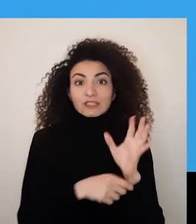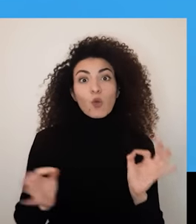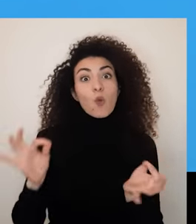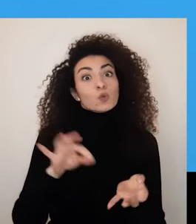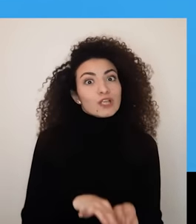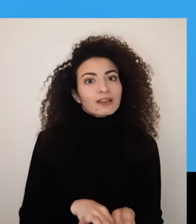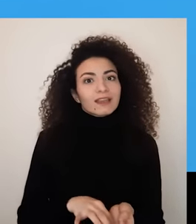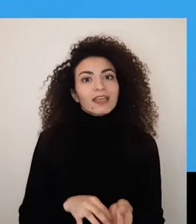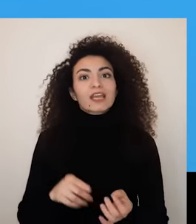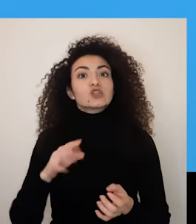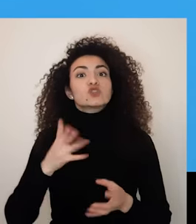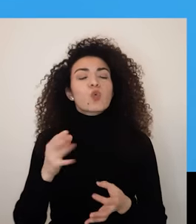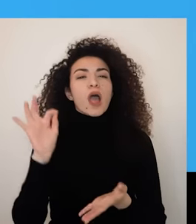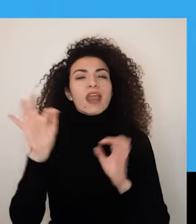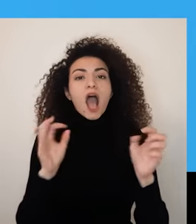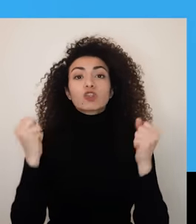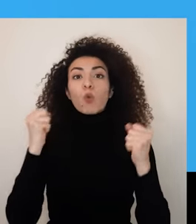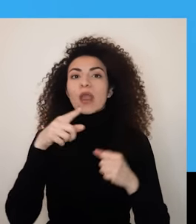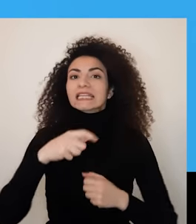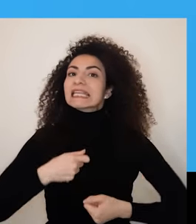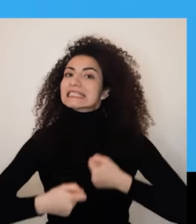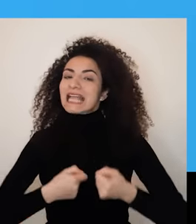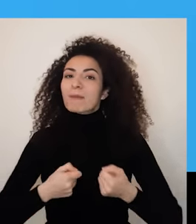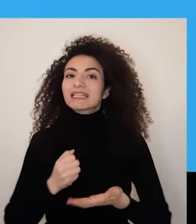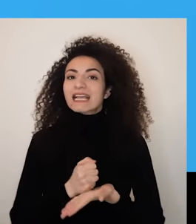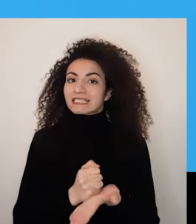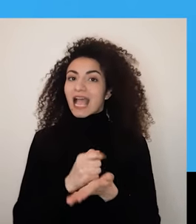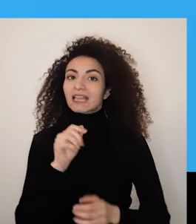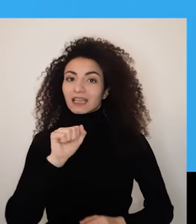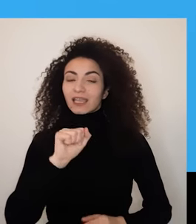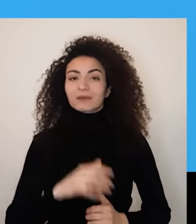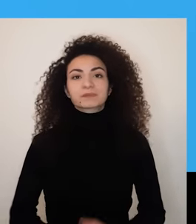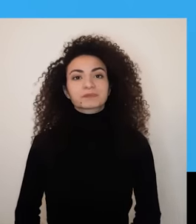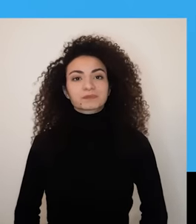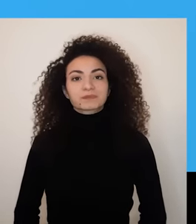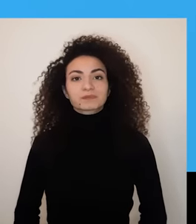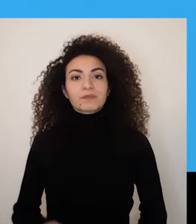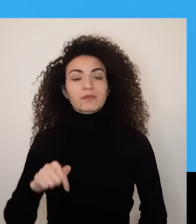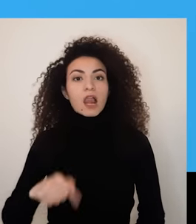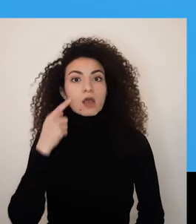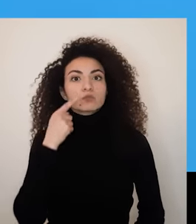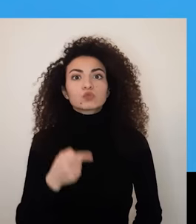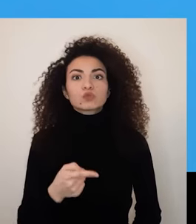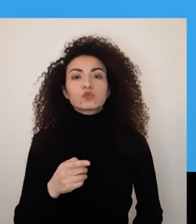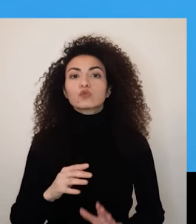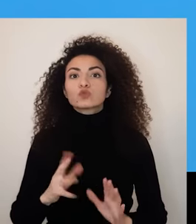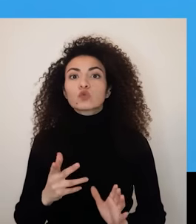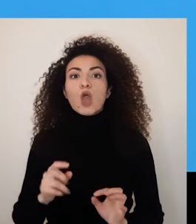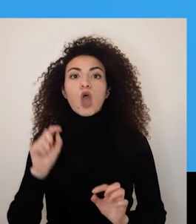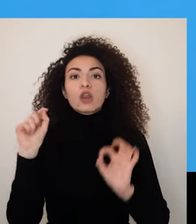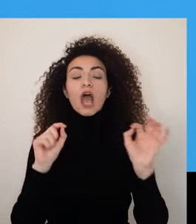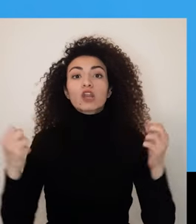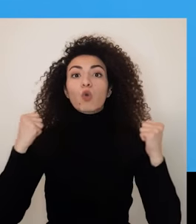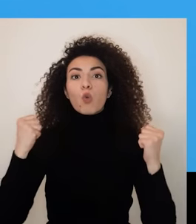إيجابي وأظهرت أفضل ما لديك برأيك شو هي نقاط القوة اللي استخدمتها بهذا الموقف؟ خلونا نلقي